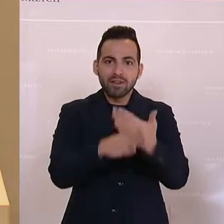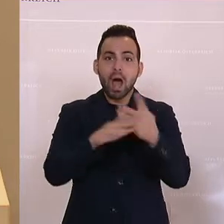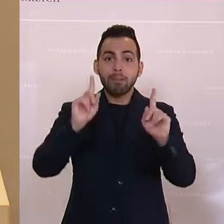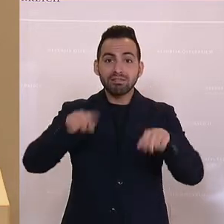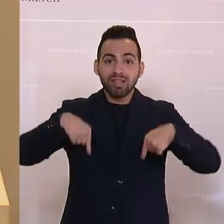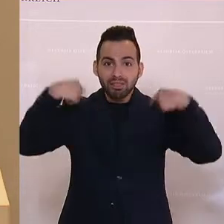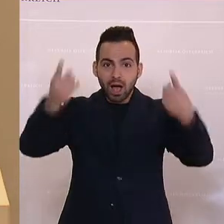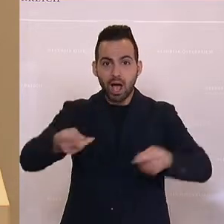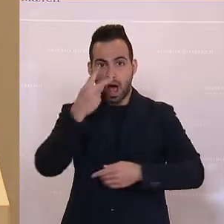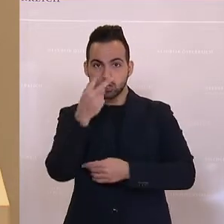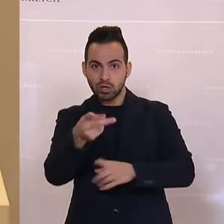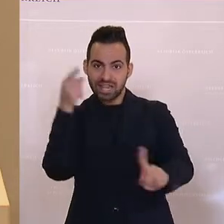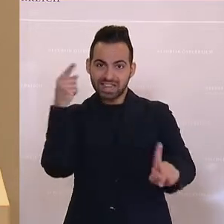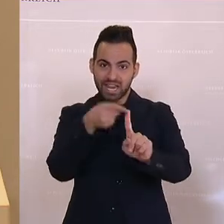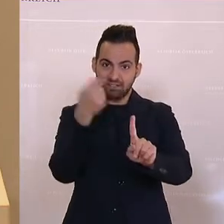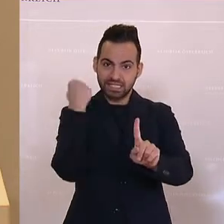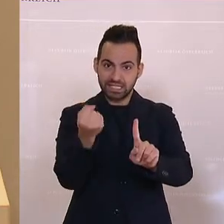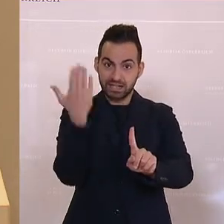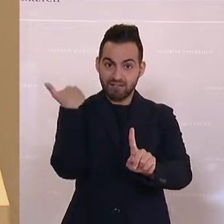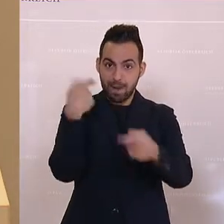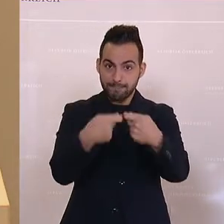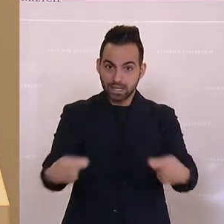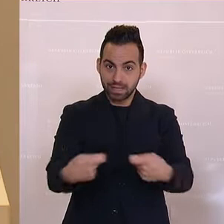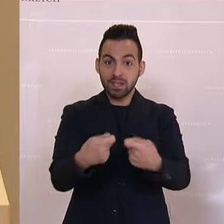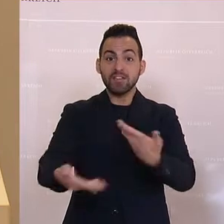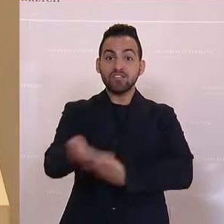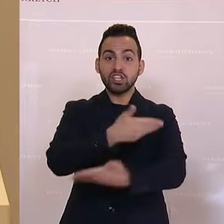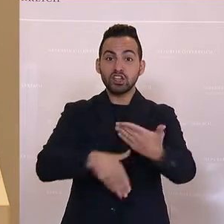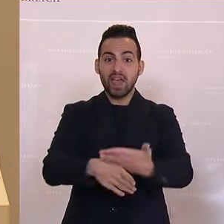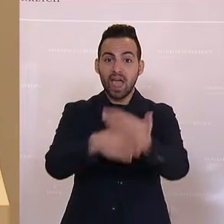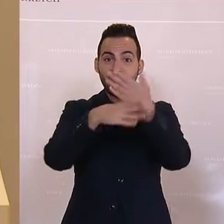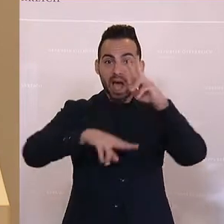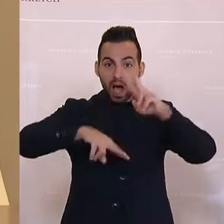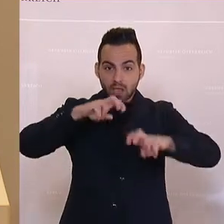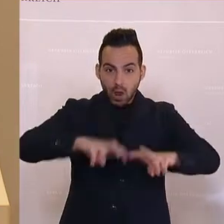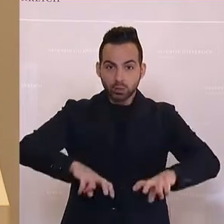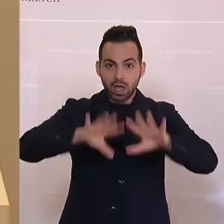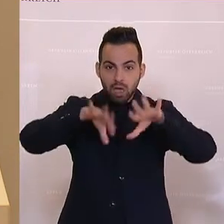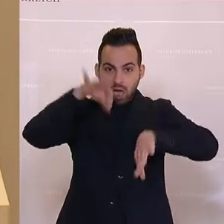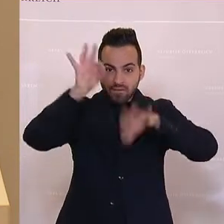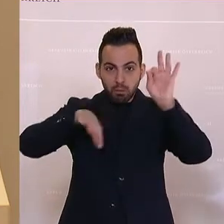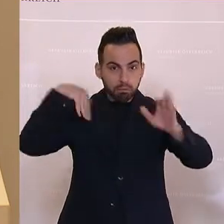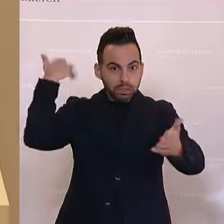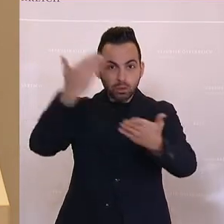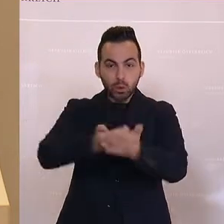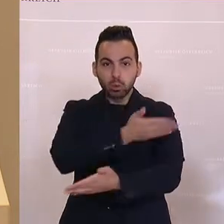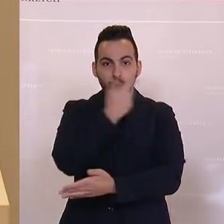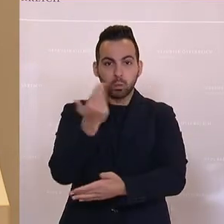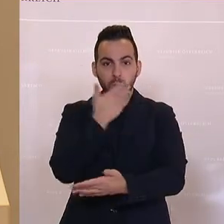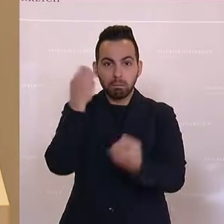anschaut, welche Maßnahmen denn treffsicher waren, also dass man die Wirtschaftshilfen analysiert und evaluiert, das ist bis heute nicht passiert.